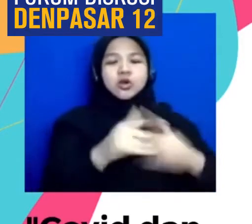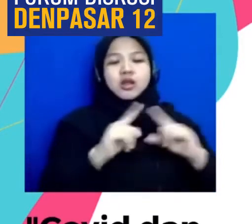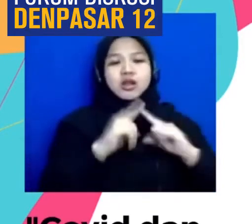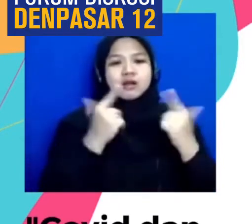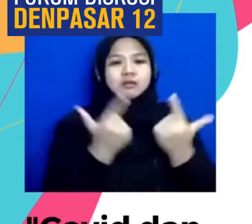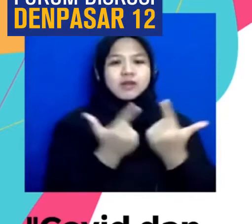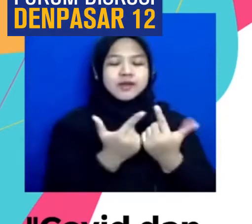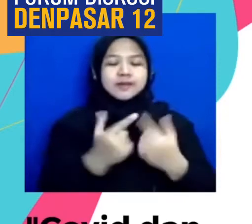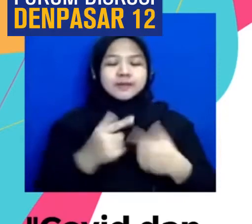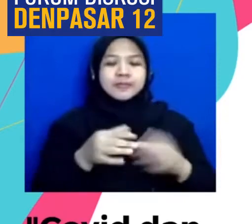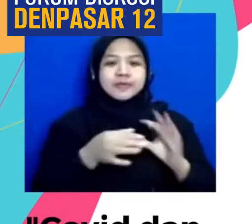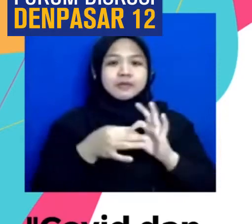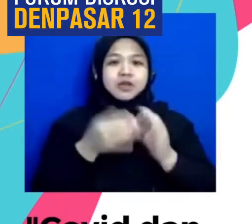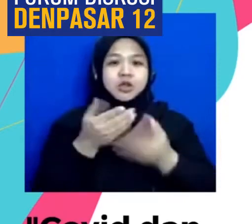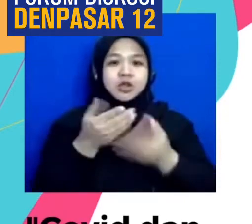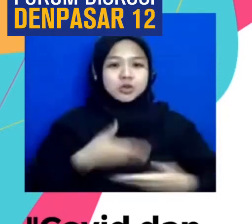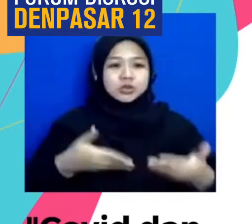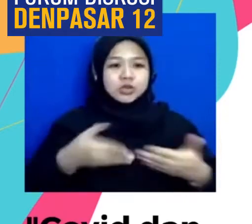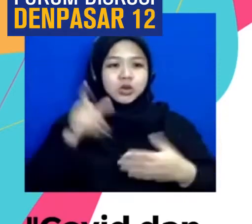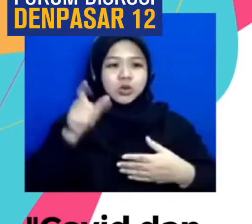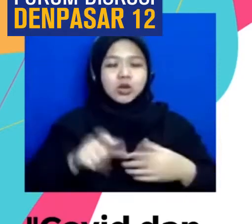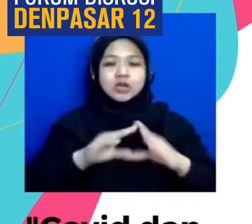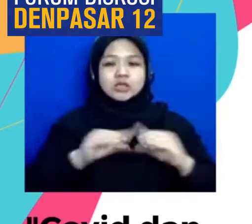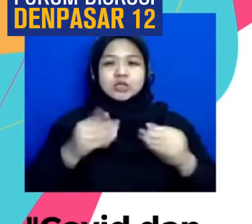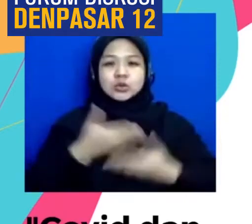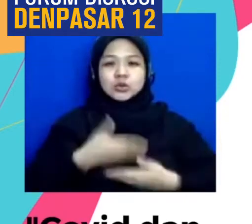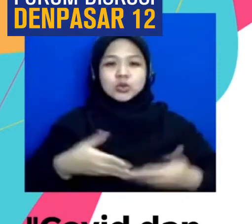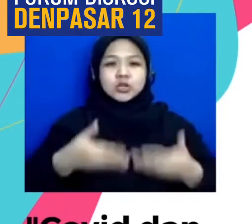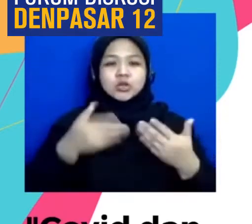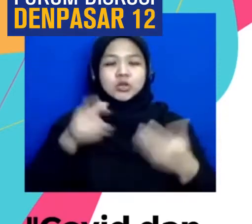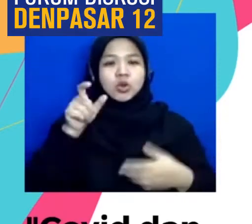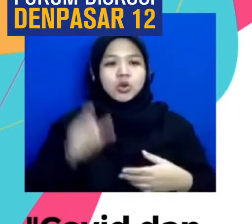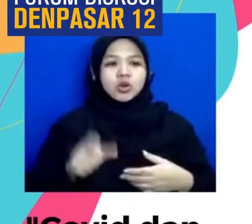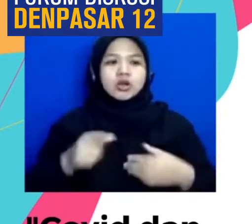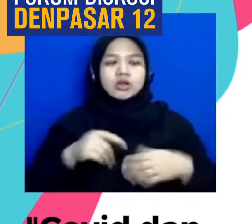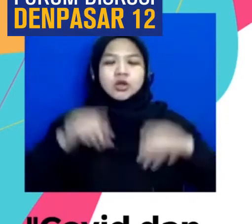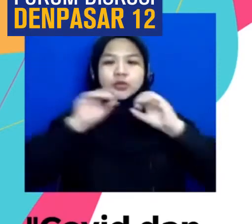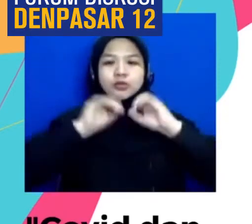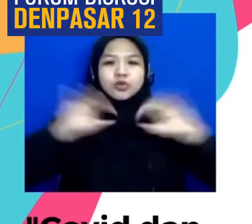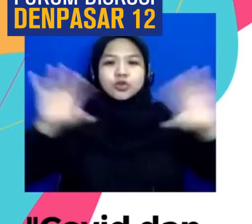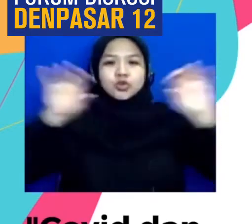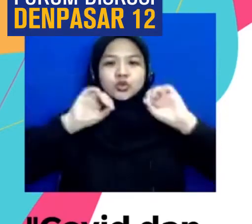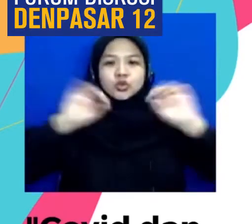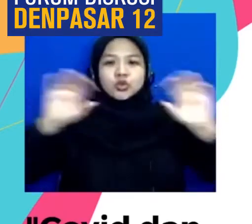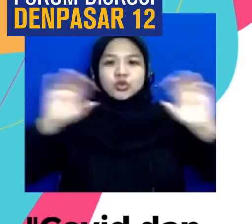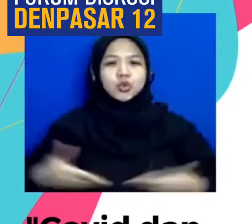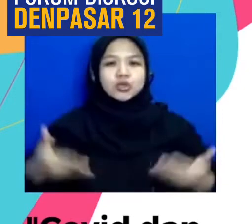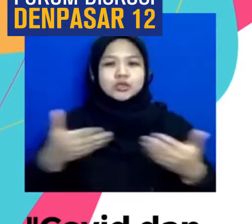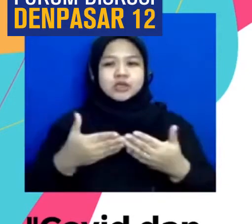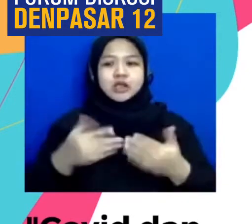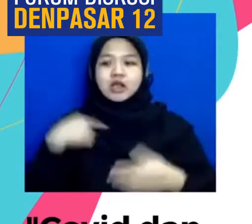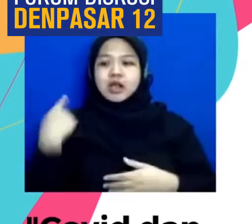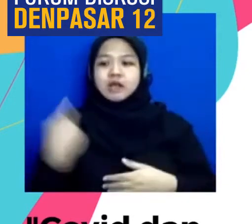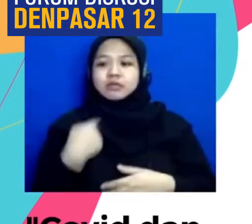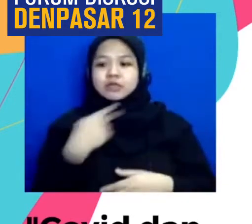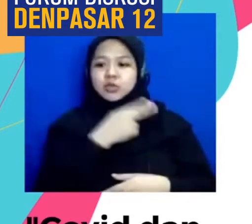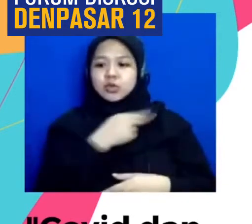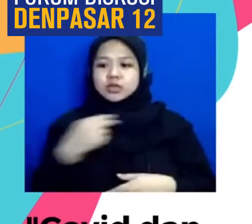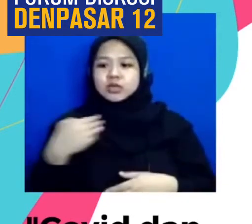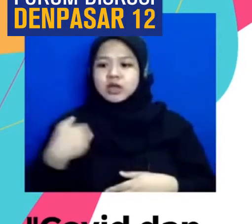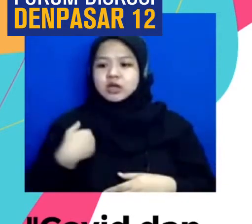sosial Dan juga Para penyuruh-penyuruh sosial Kami memiliki Seluruh Indonesia Ada 200 Pendamping